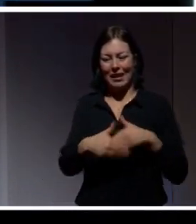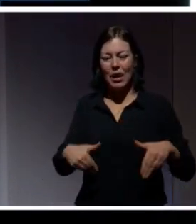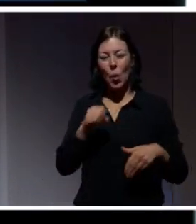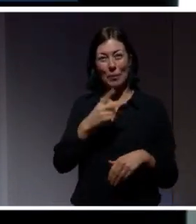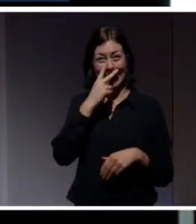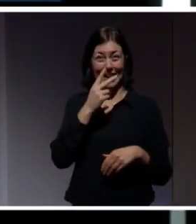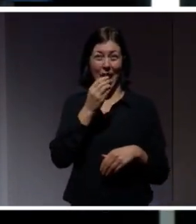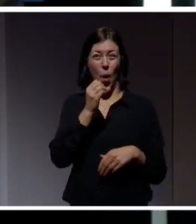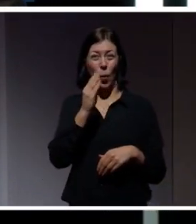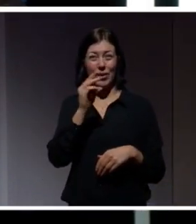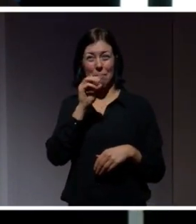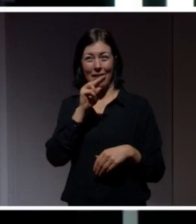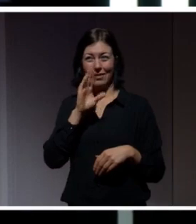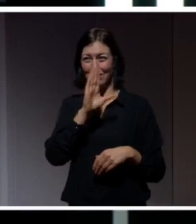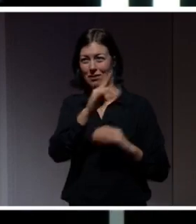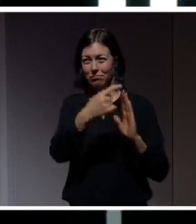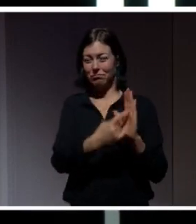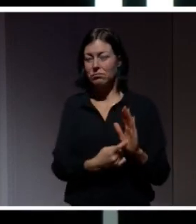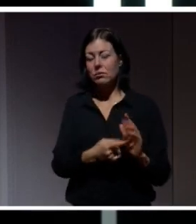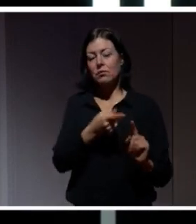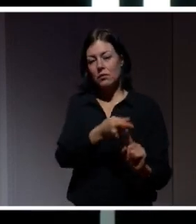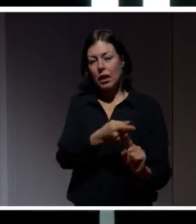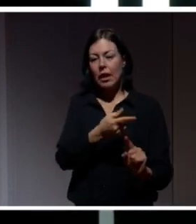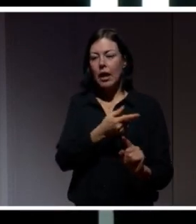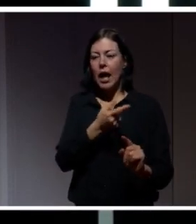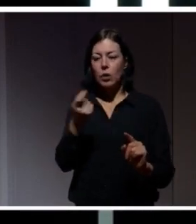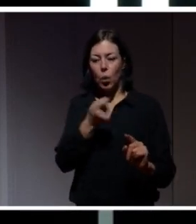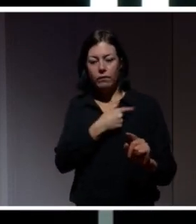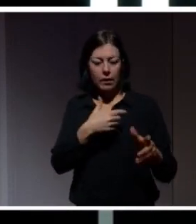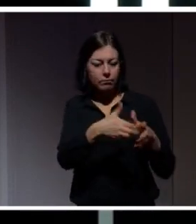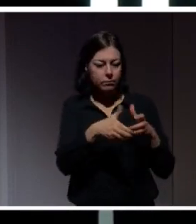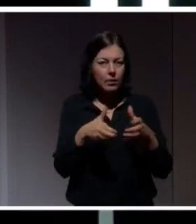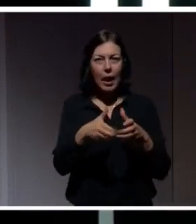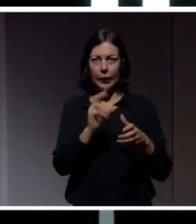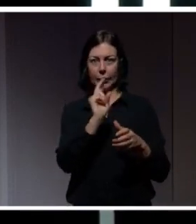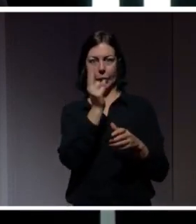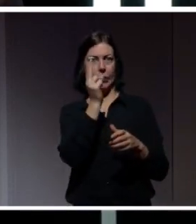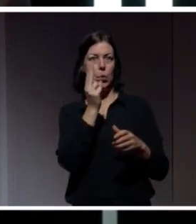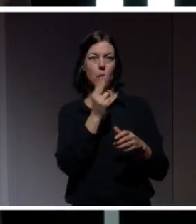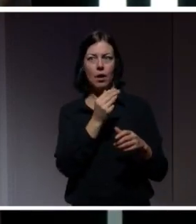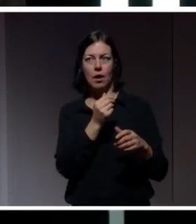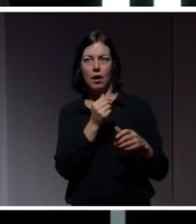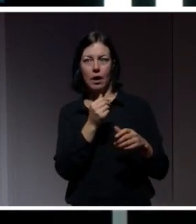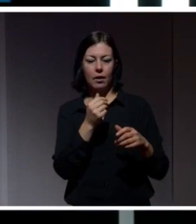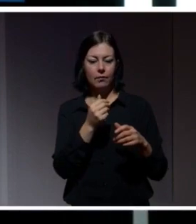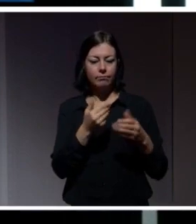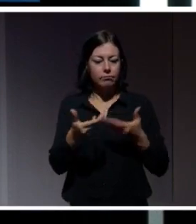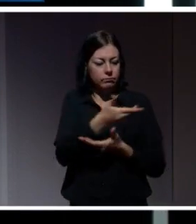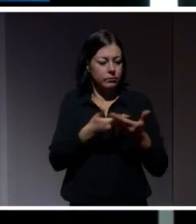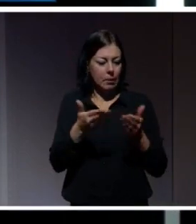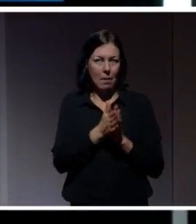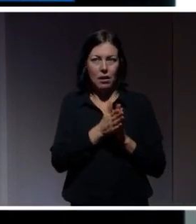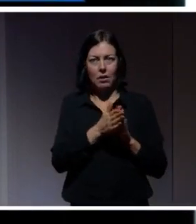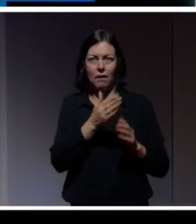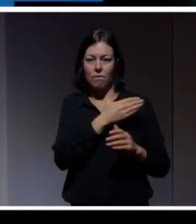vi skapar i stunden, som vi förhandlar med vår omgivning och så. Då använder vi oss av massa olika typer av verktyg för att göra det.